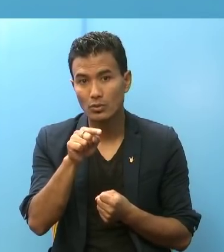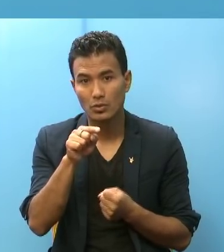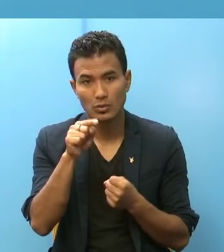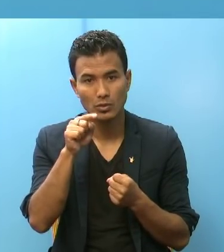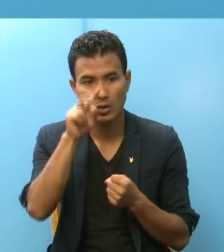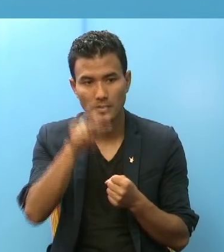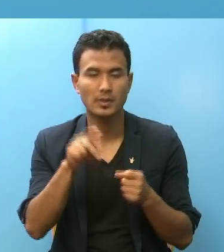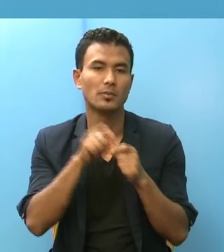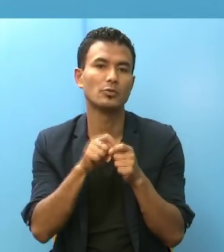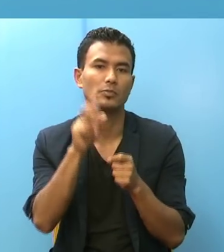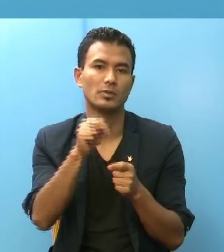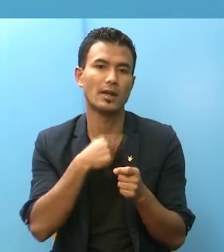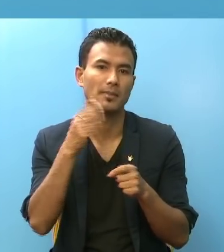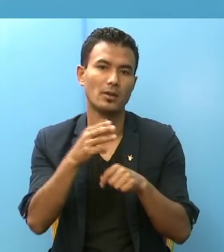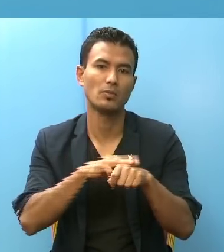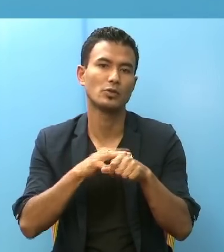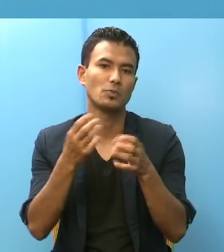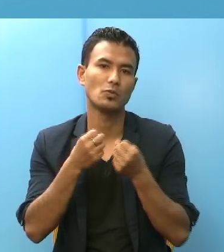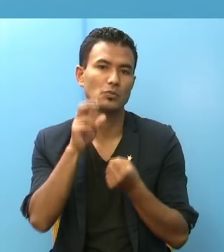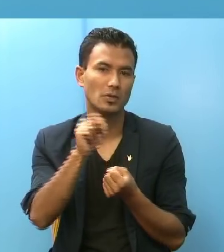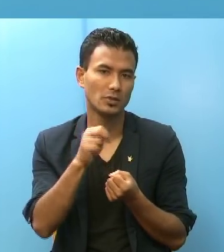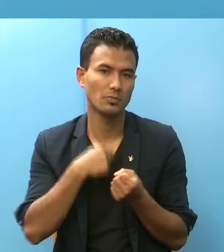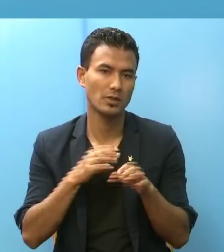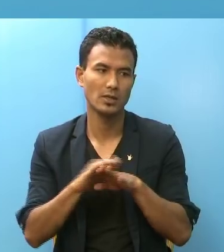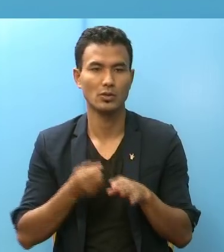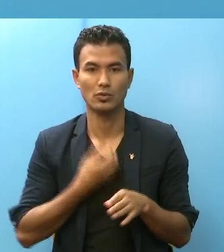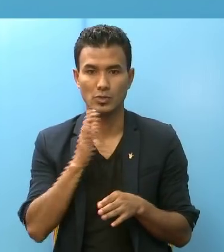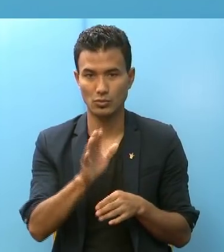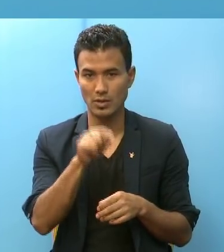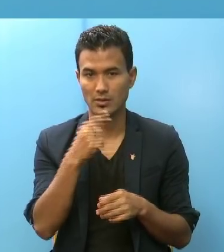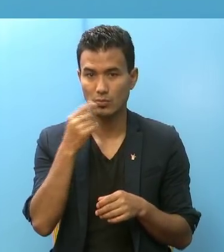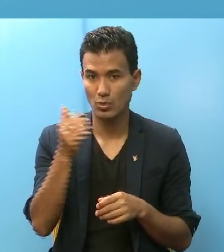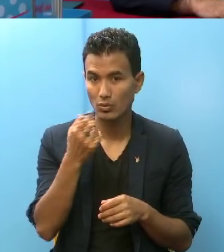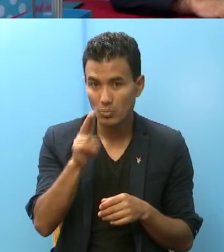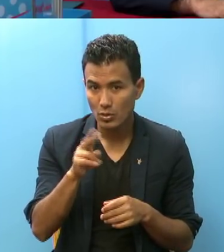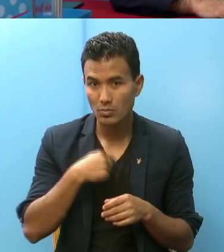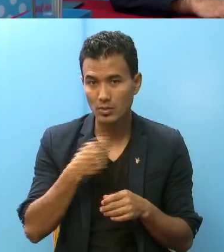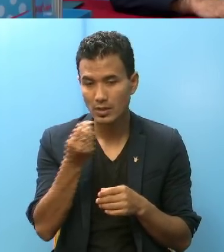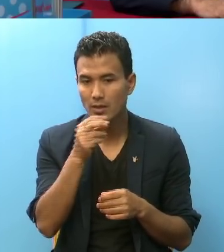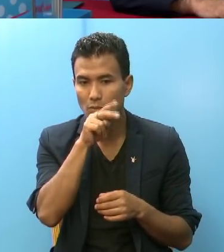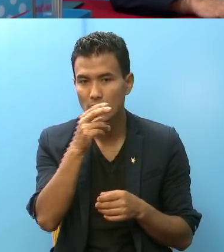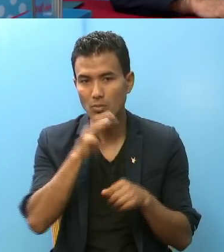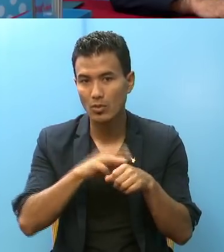महाल बननो पर हम ले चाहिए अपोचुनिटी पाऊनो पर मौ देरे खुछी चुदार साल भी आज बोलाओन भो मला है मलें दूसर